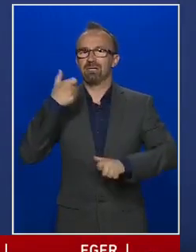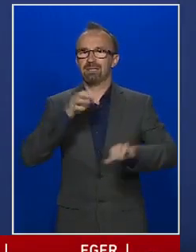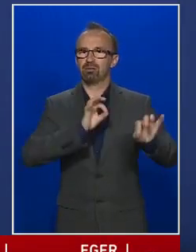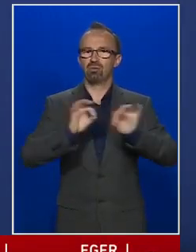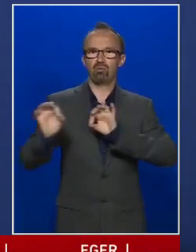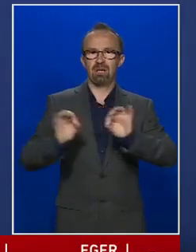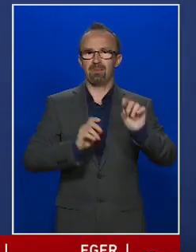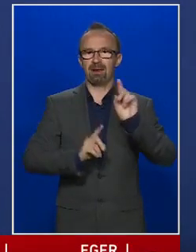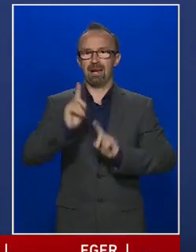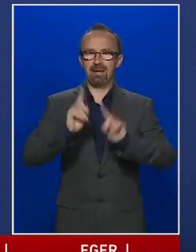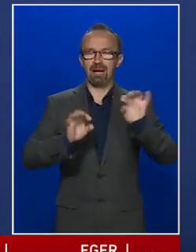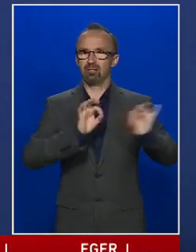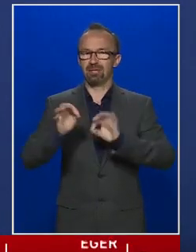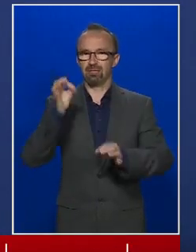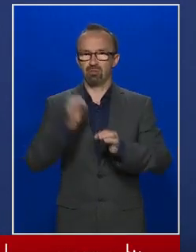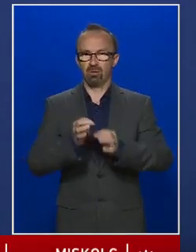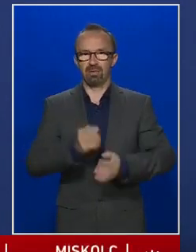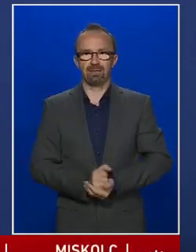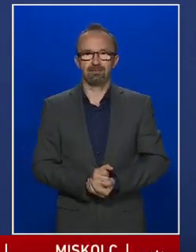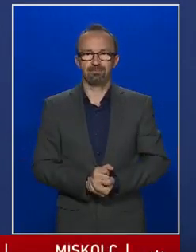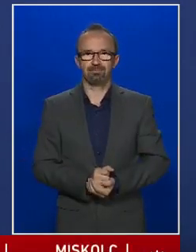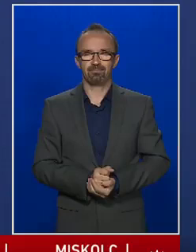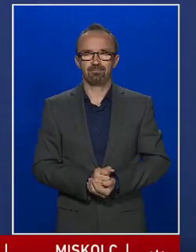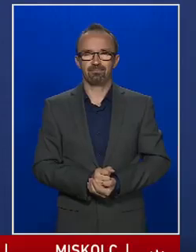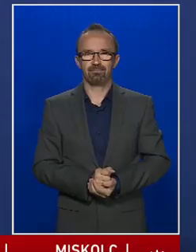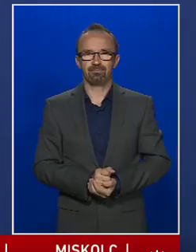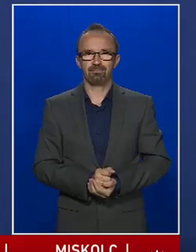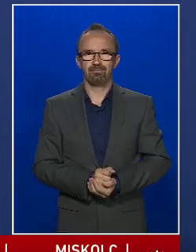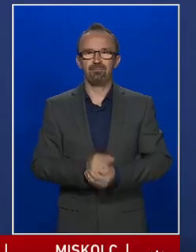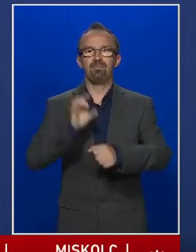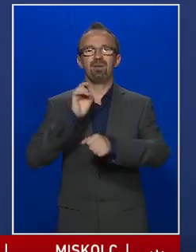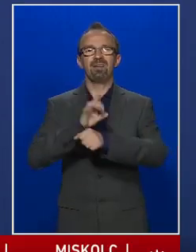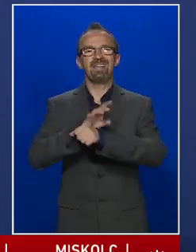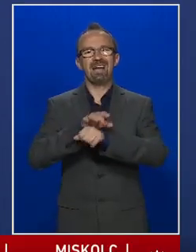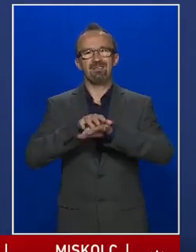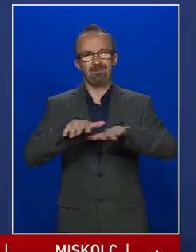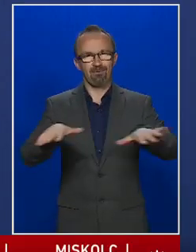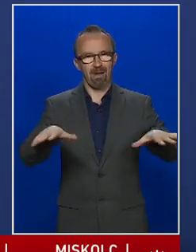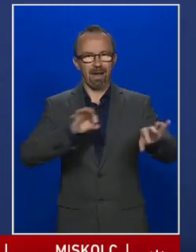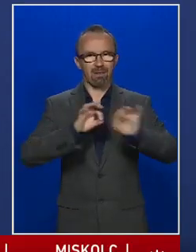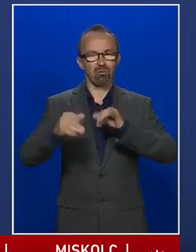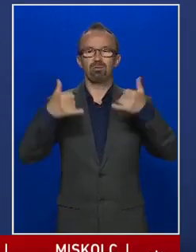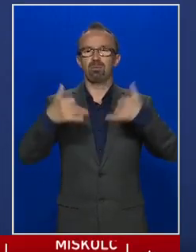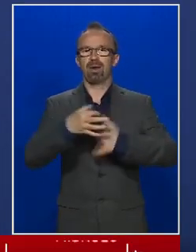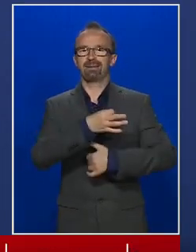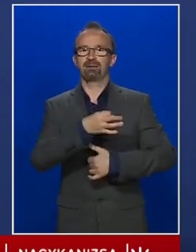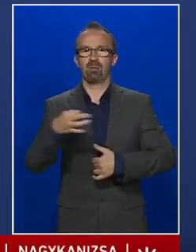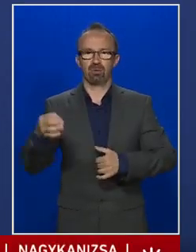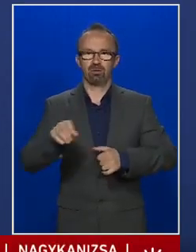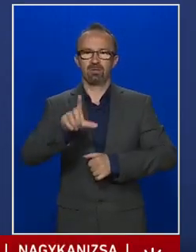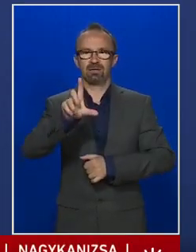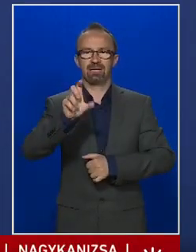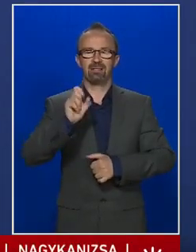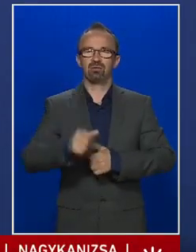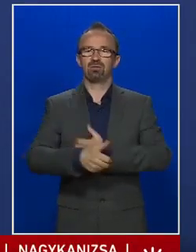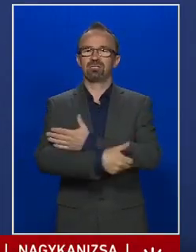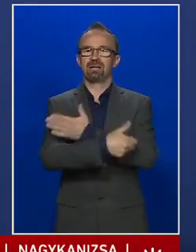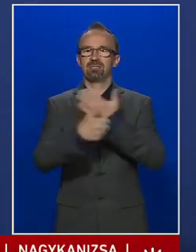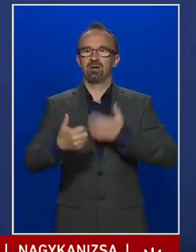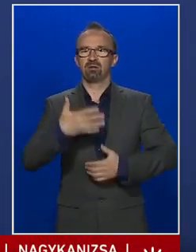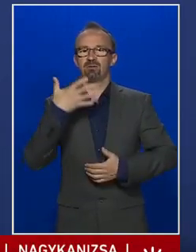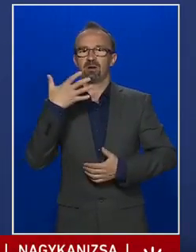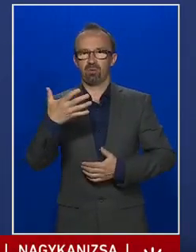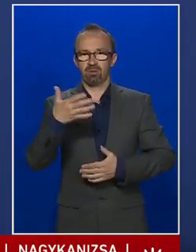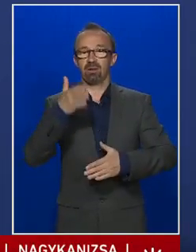ügyében intézkedéseket. A járványügyel összefüggésben a mai napon 265